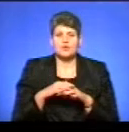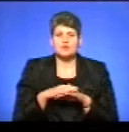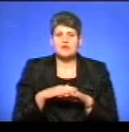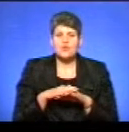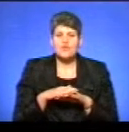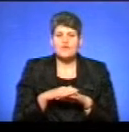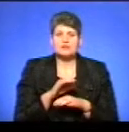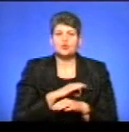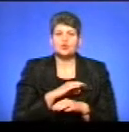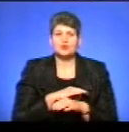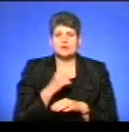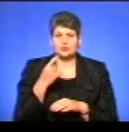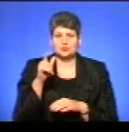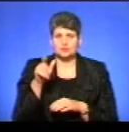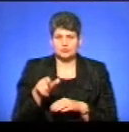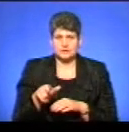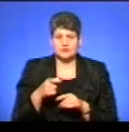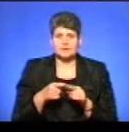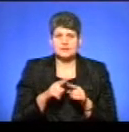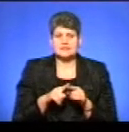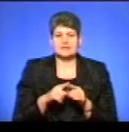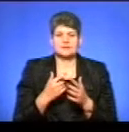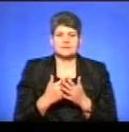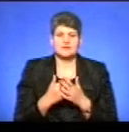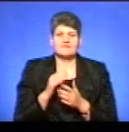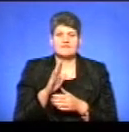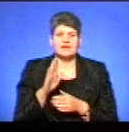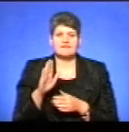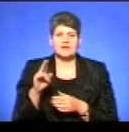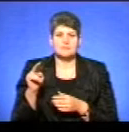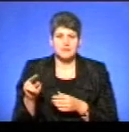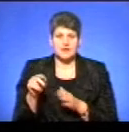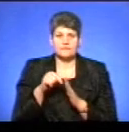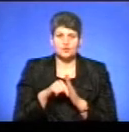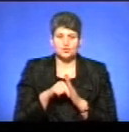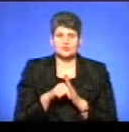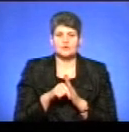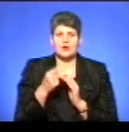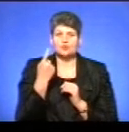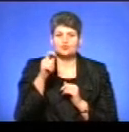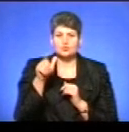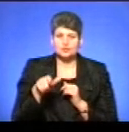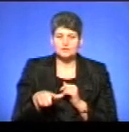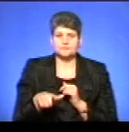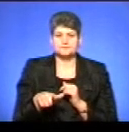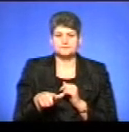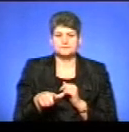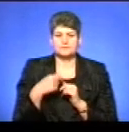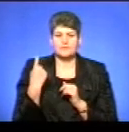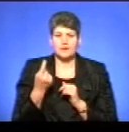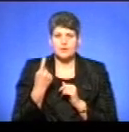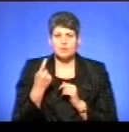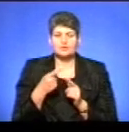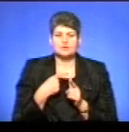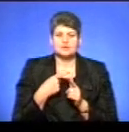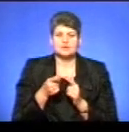так звані доходи на одного мешканця. Це свого роду ВВП – валовий внутрішній продукт на одного мешканця області